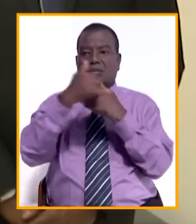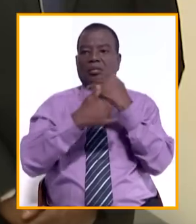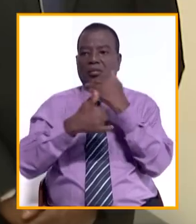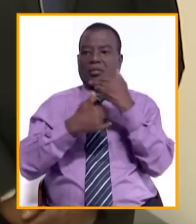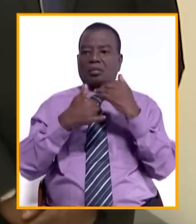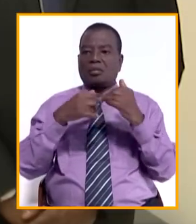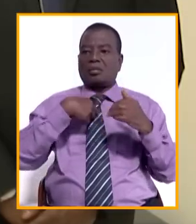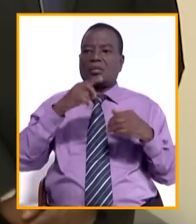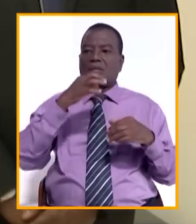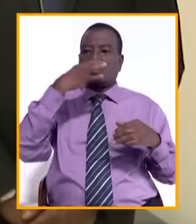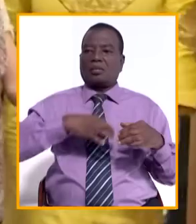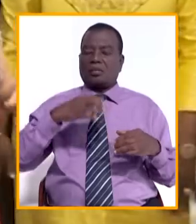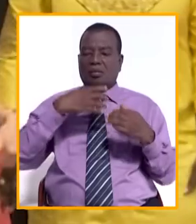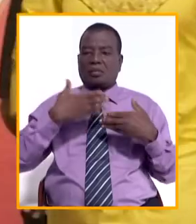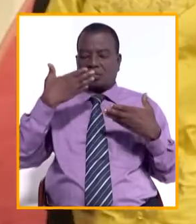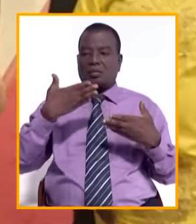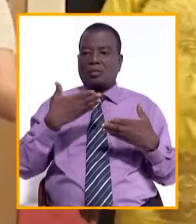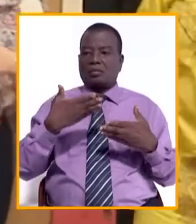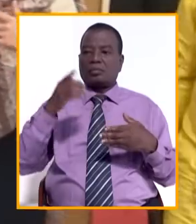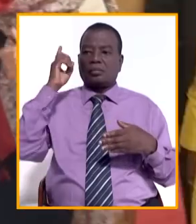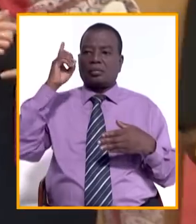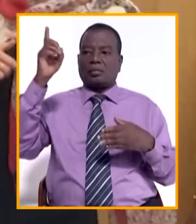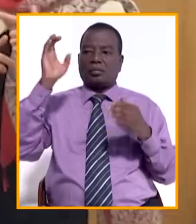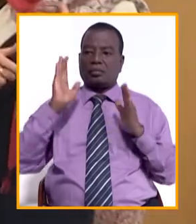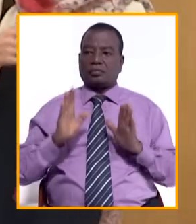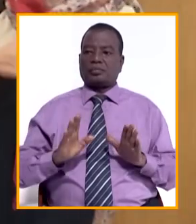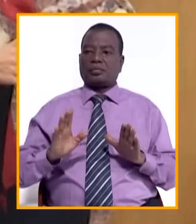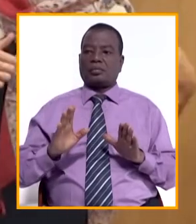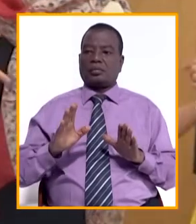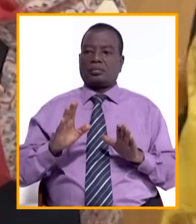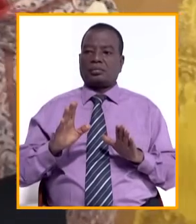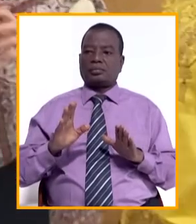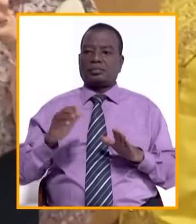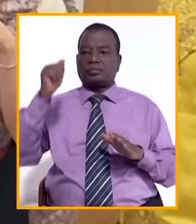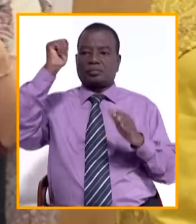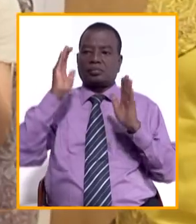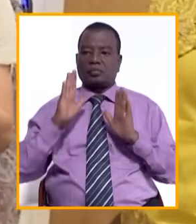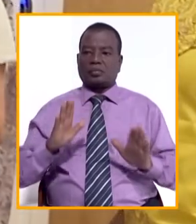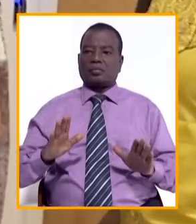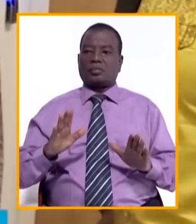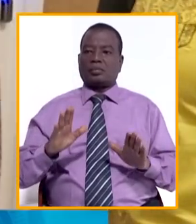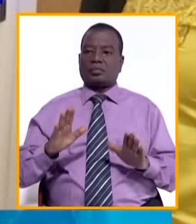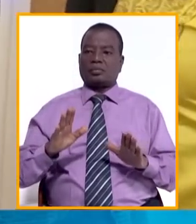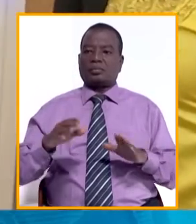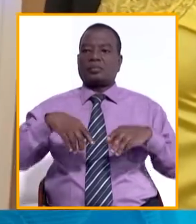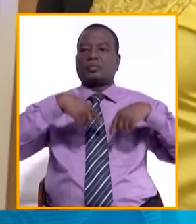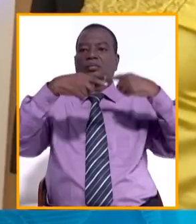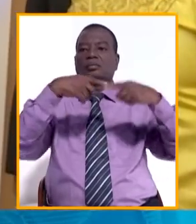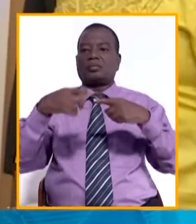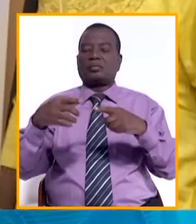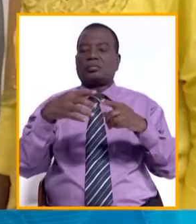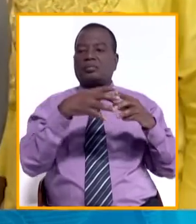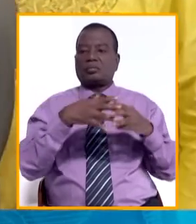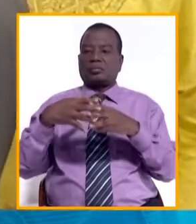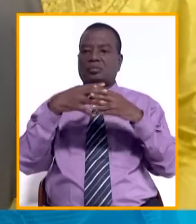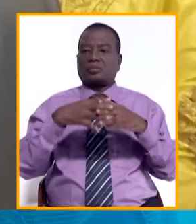je souhaite radieux. Diplomate de carrière, l'ambassadeur Richard Ketbel regagne le département